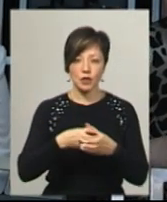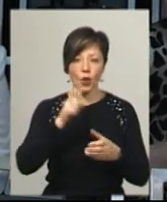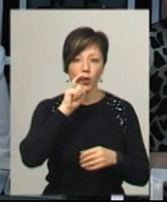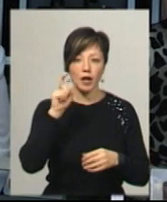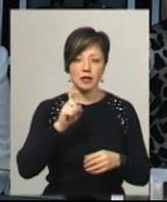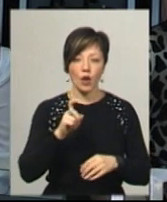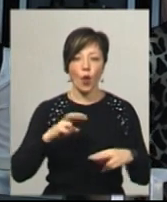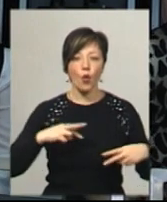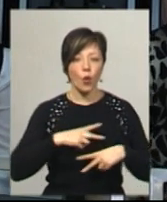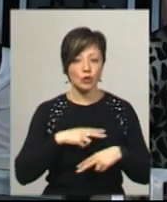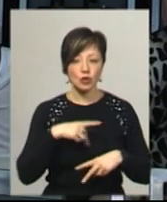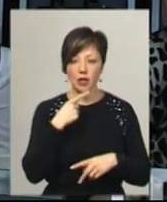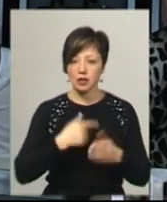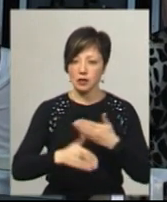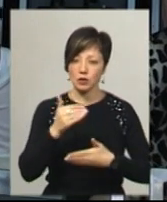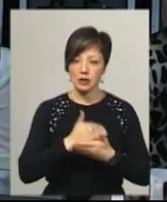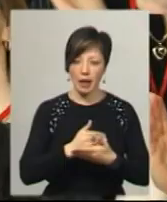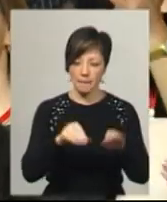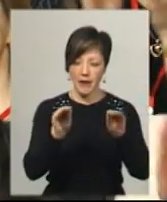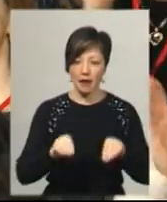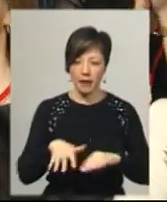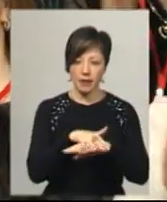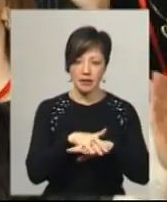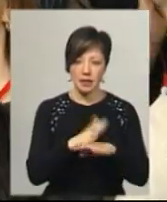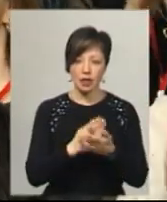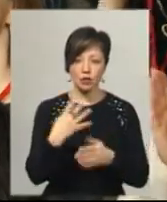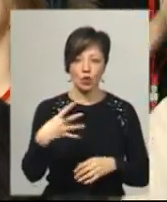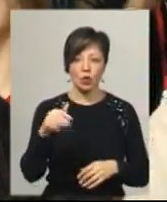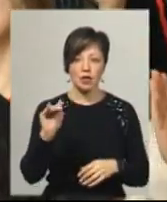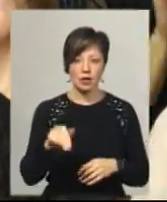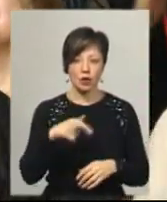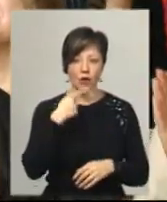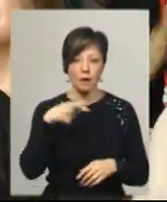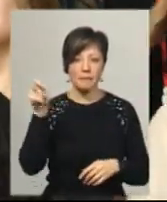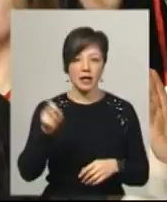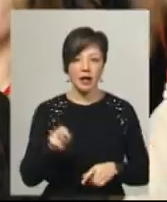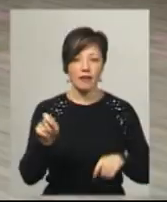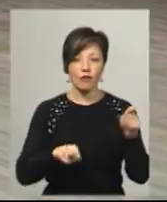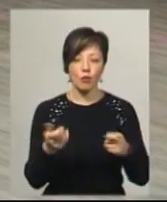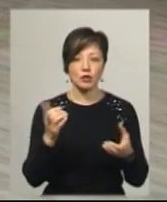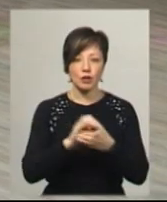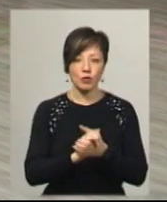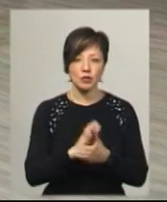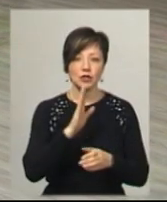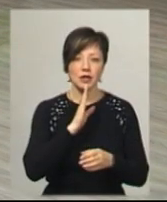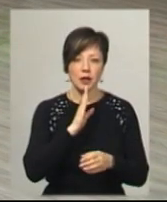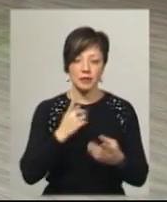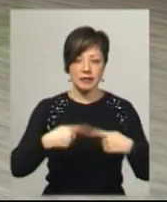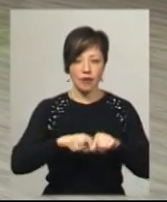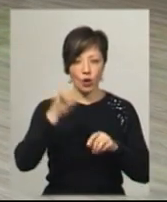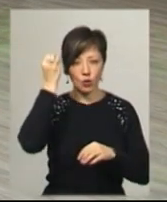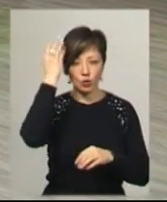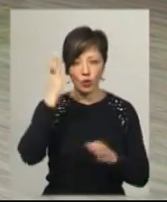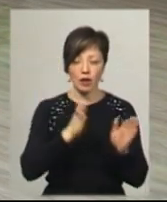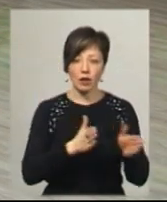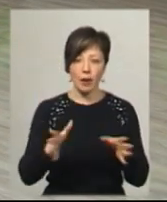українців в Угорщині, яких, каже, за останнім переписом населення в Угорщині є 40 тисяч. Говорить, приїхала на форум познайомитися з жінками із сфери культури та